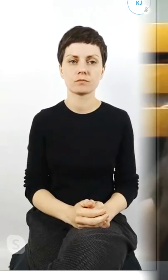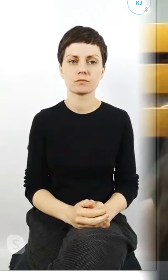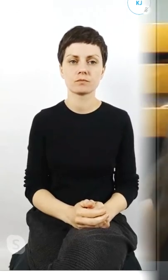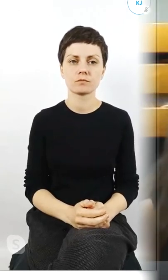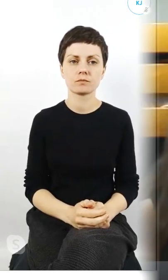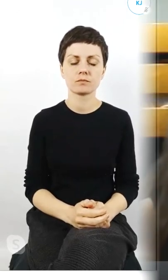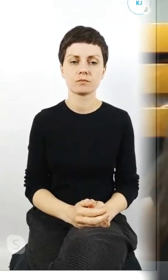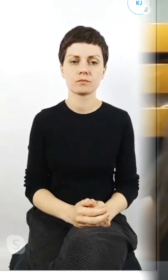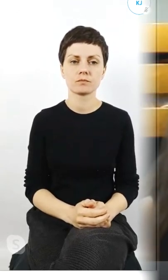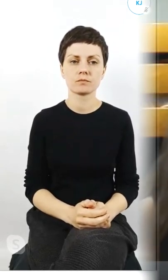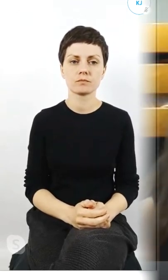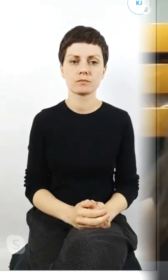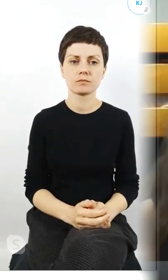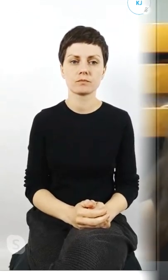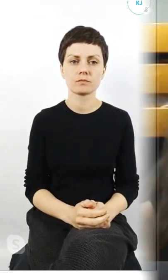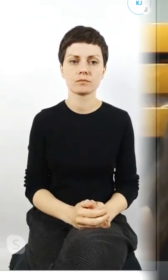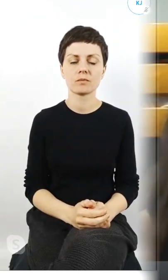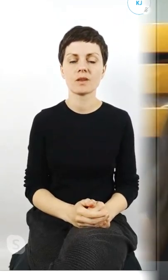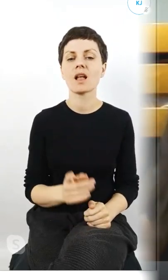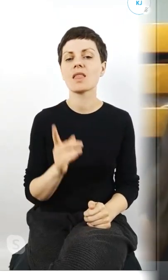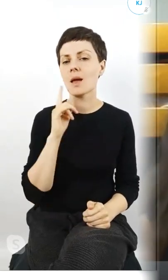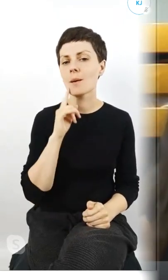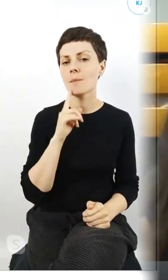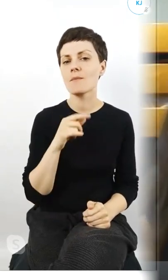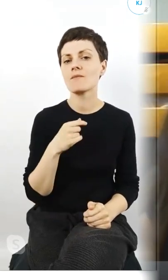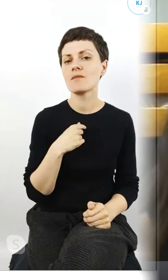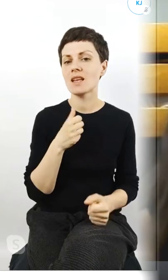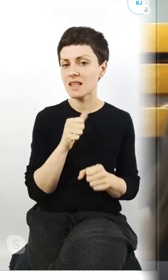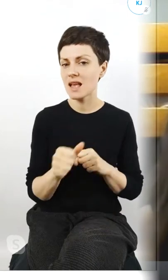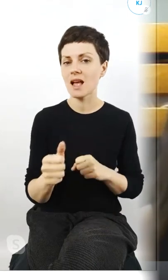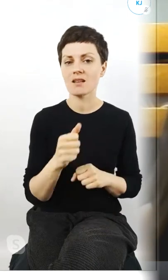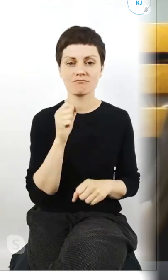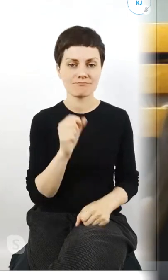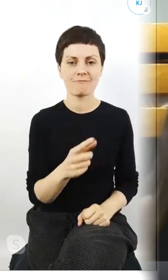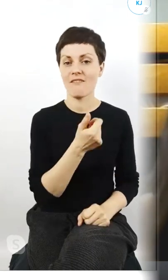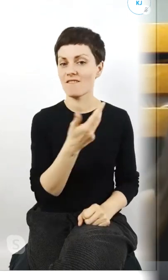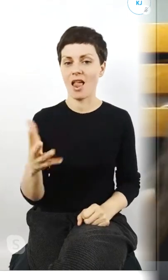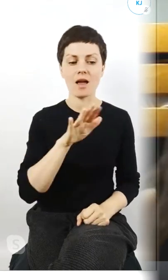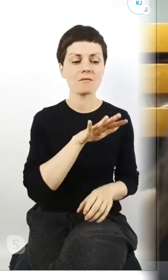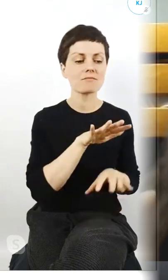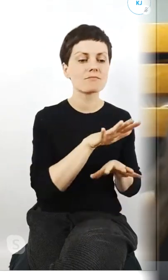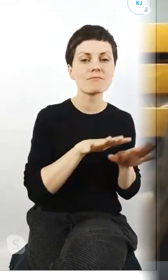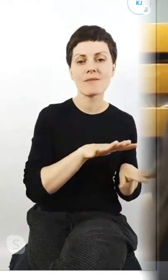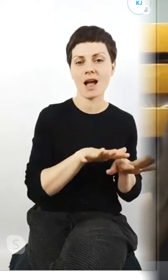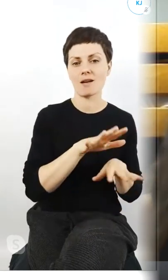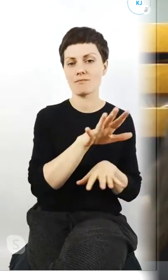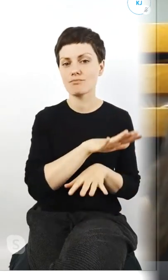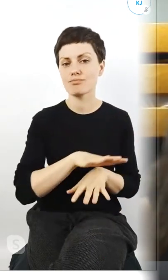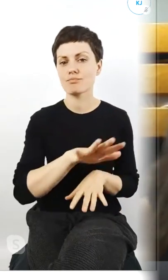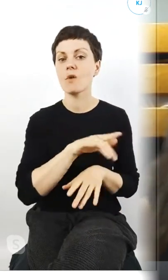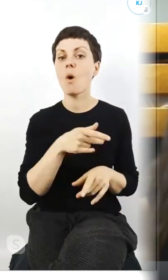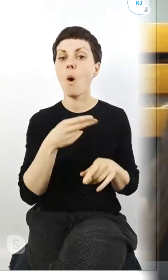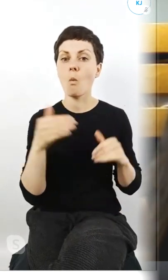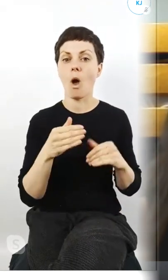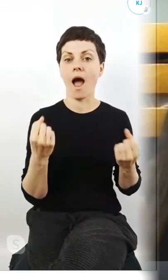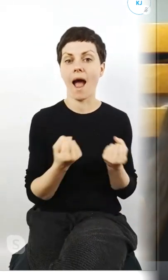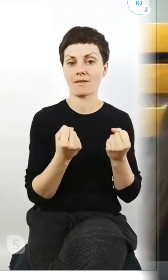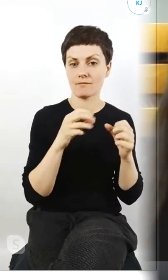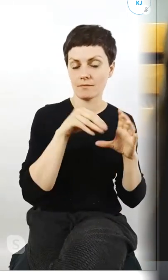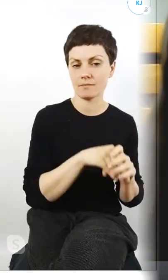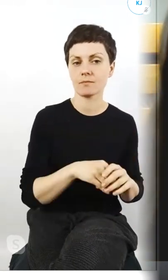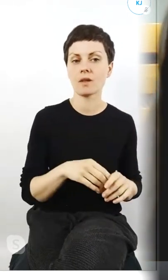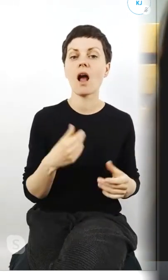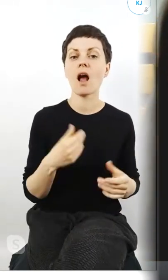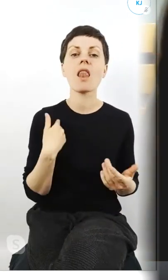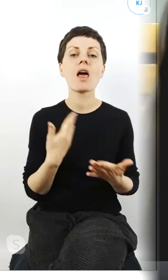to jest wiele pól na których można się zaangażować ja do aktywizmu weszłam dlatego